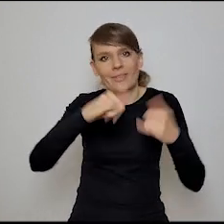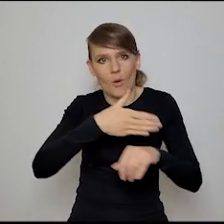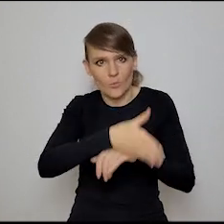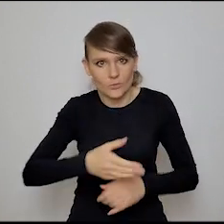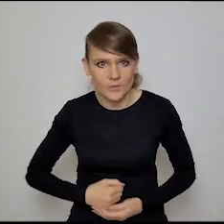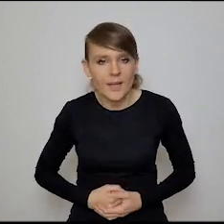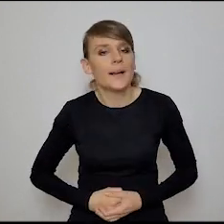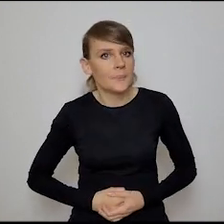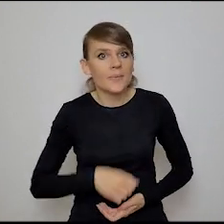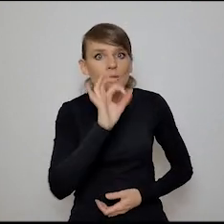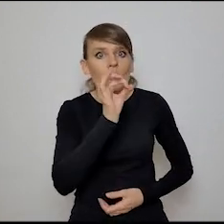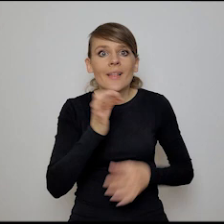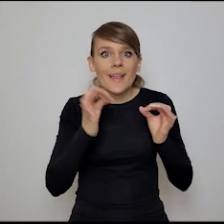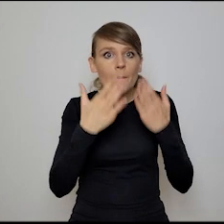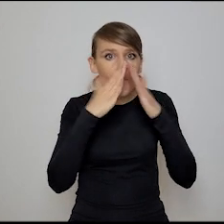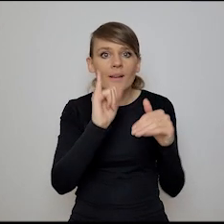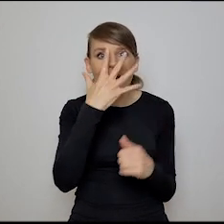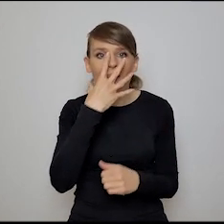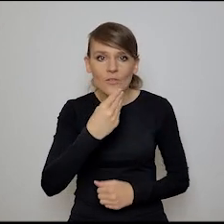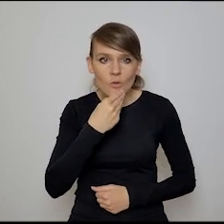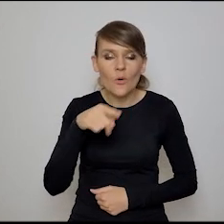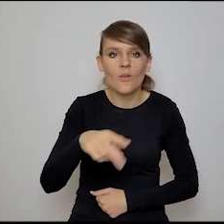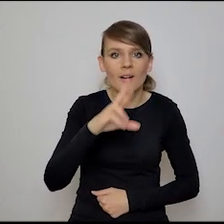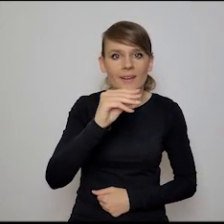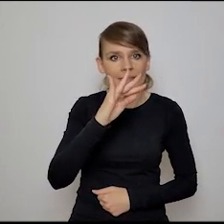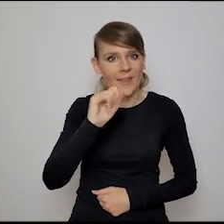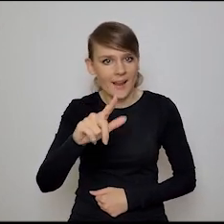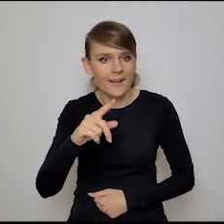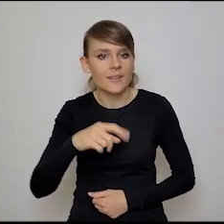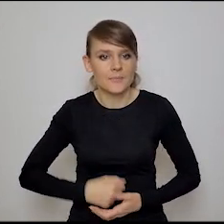pokazuje, jak to wygląda. O, tutaj macie wizualizację real-time data.